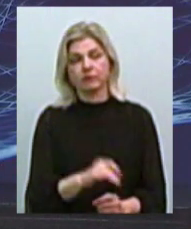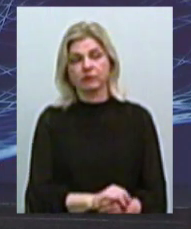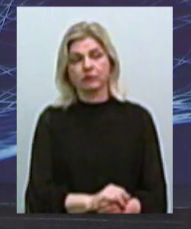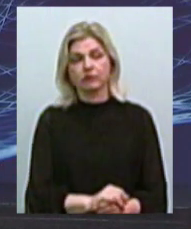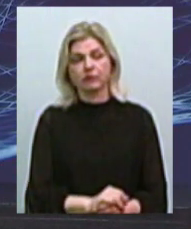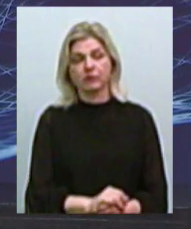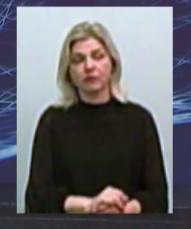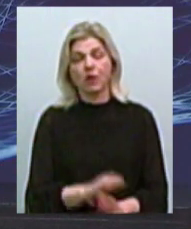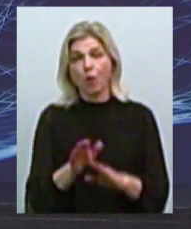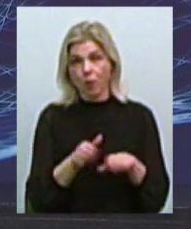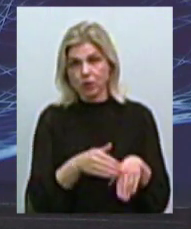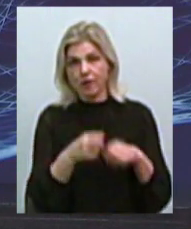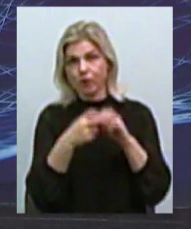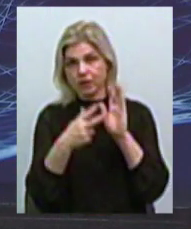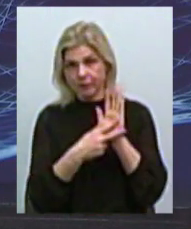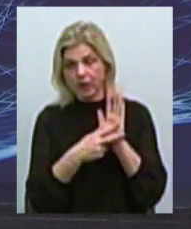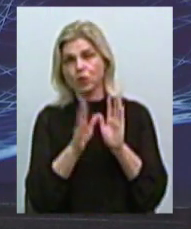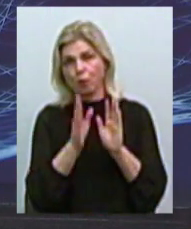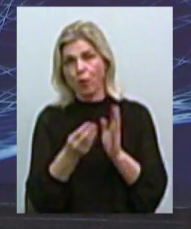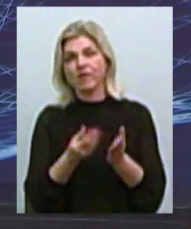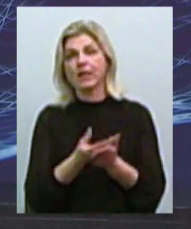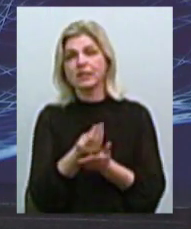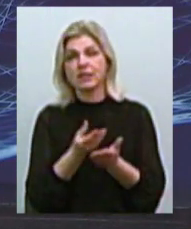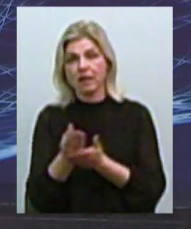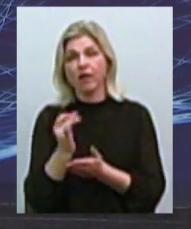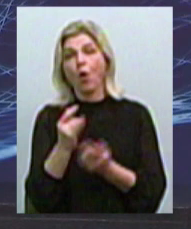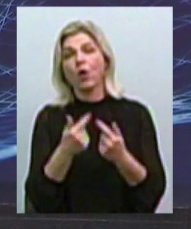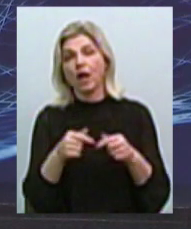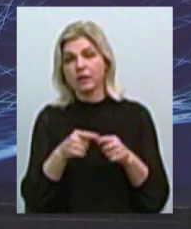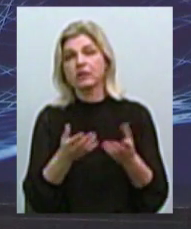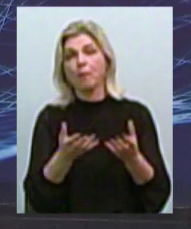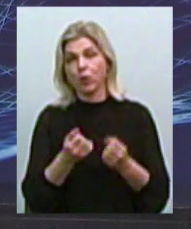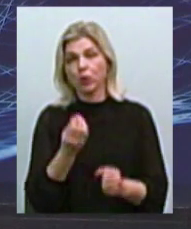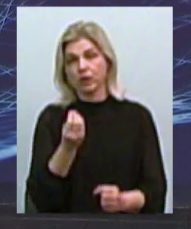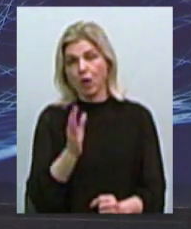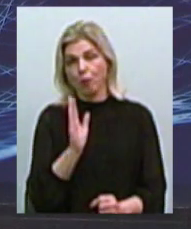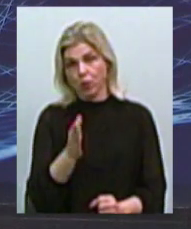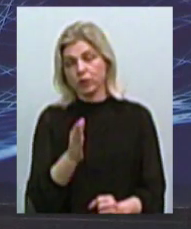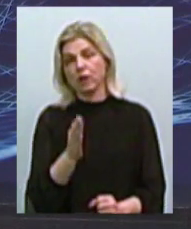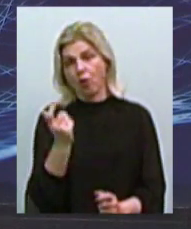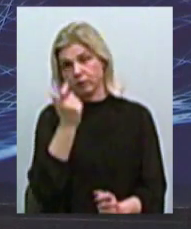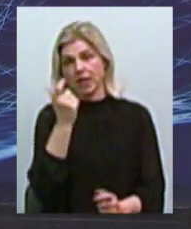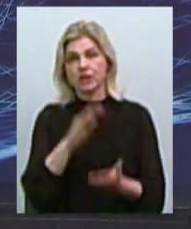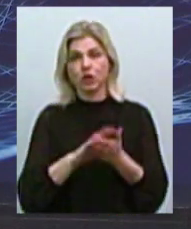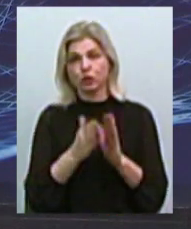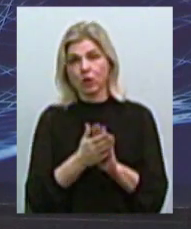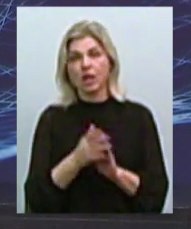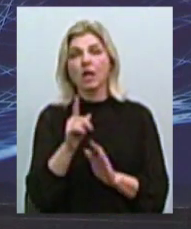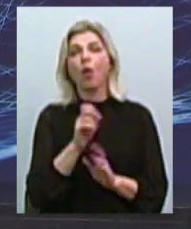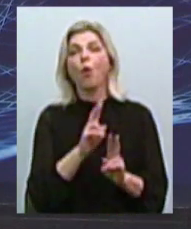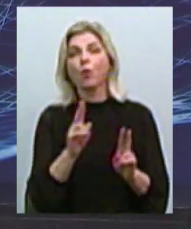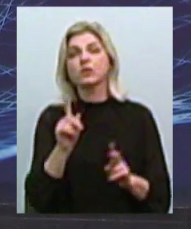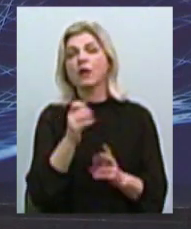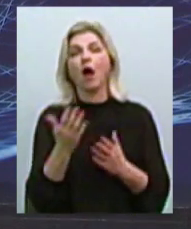після 18-го числа підійде фінансування, і організації получат гроші, будуть владіти ситуацією, кому за какого льготчика скільки